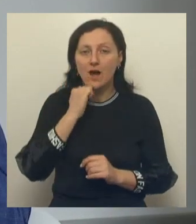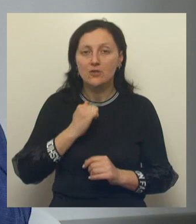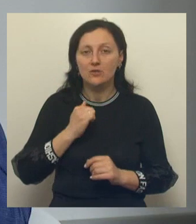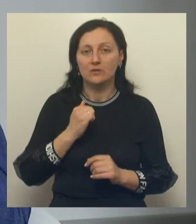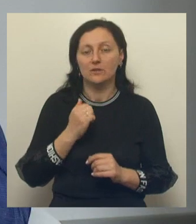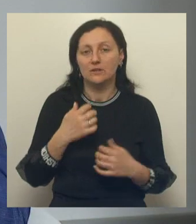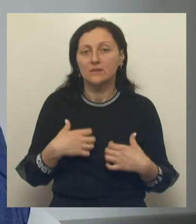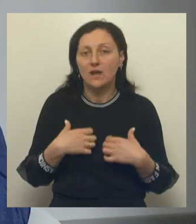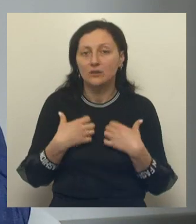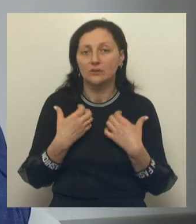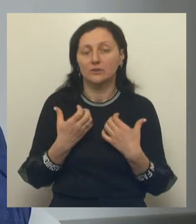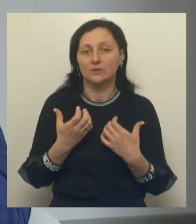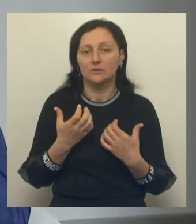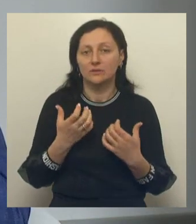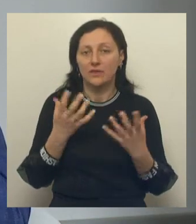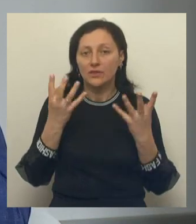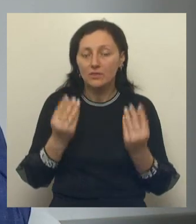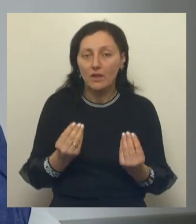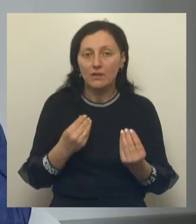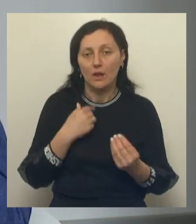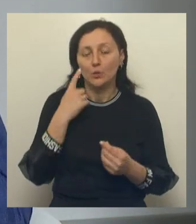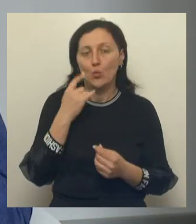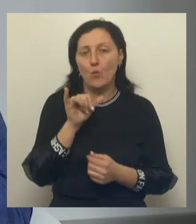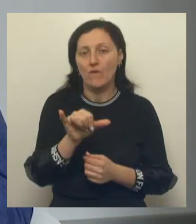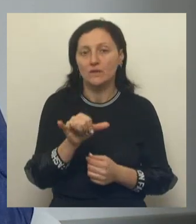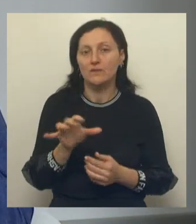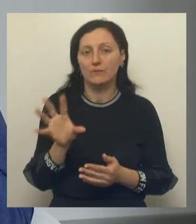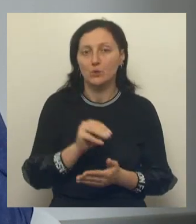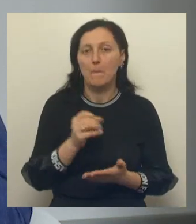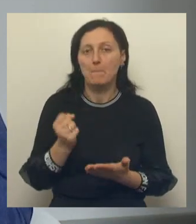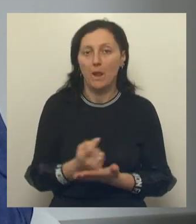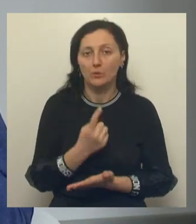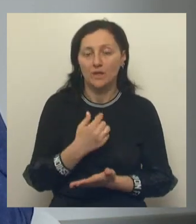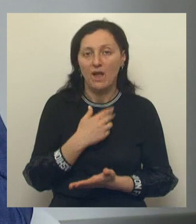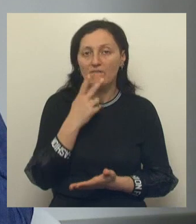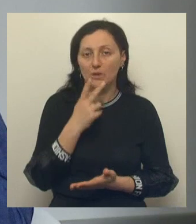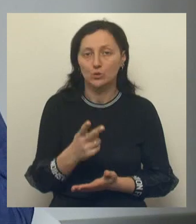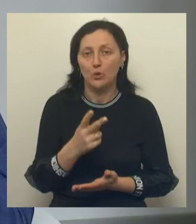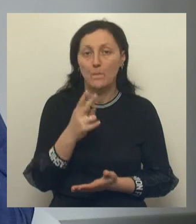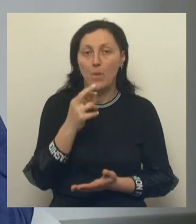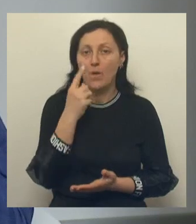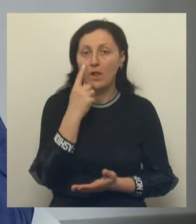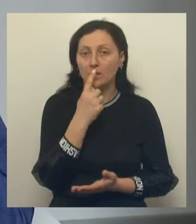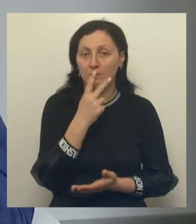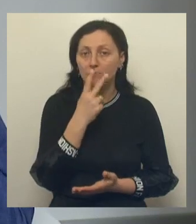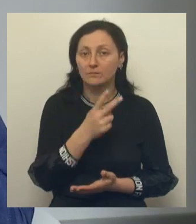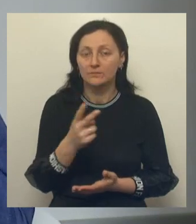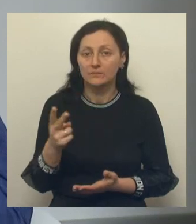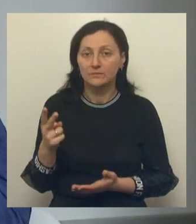одновременно. Я уверен, что у вас все получится, потому что вижу по глазам, что